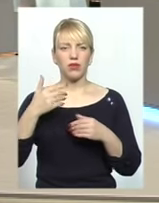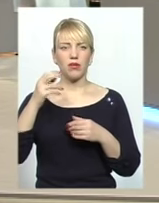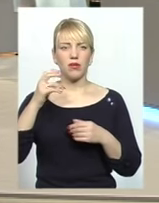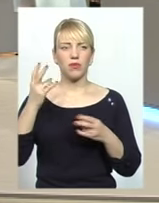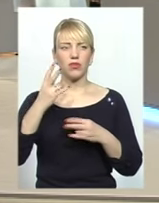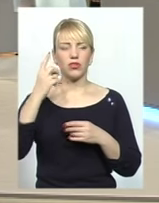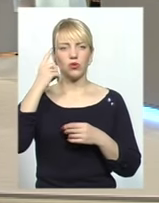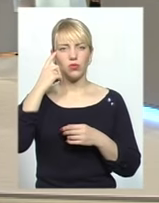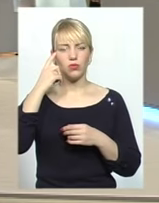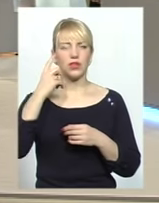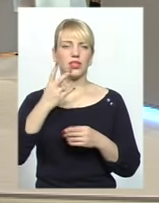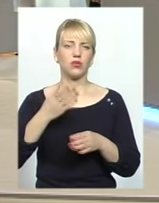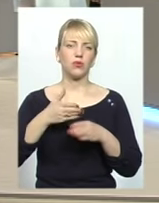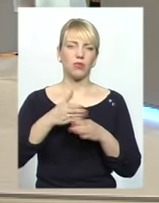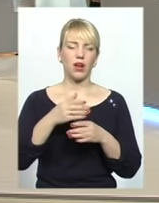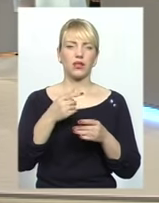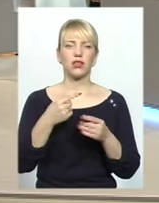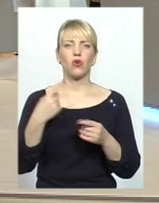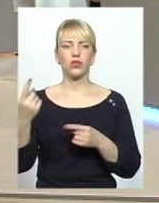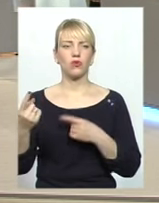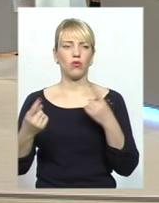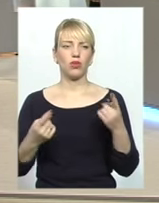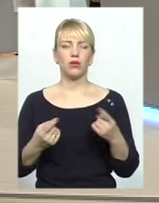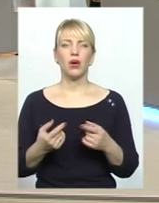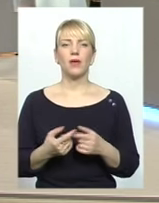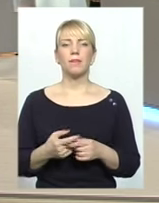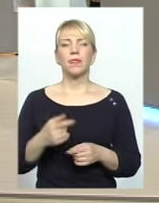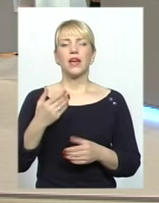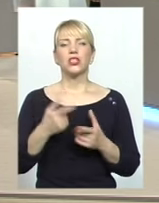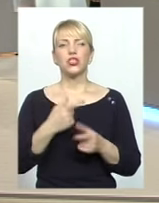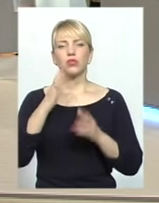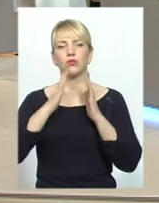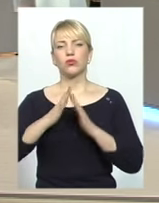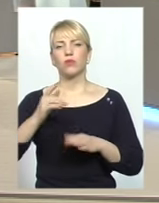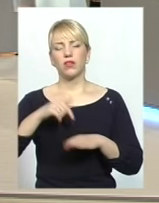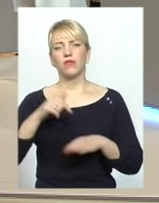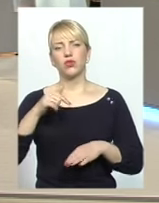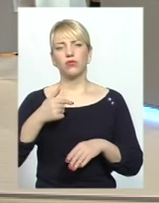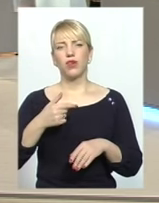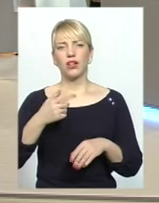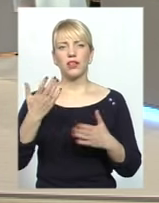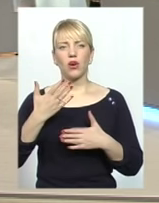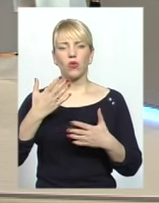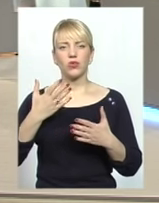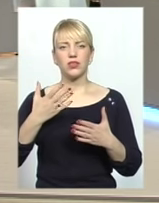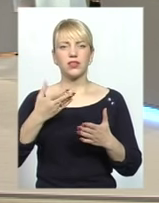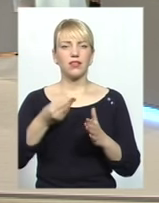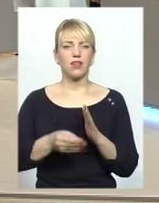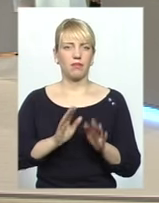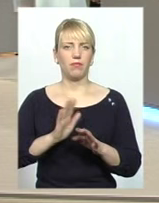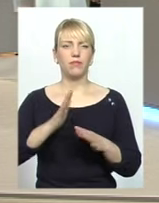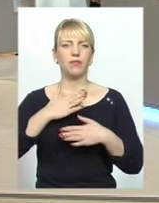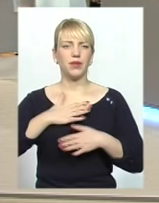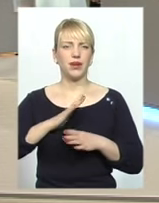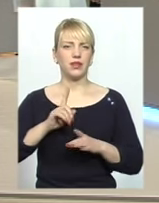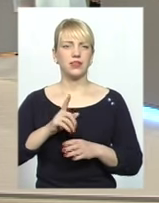Шейх Абдуль-Карім, скажіть, будь ласка, чи ви відчуваєте якусь неприємні випадки, чи трапляються якісь неприємні випадки стосовно вашої